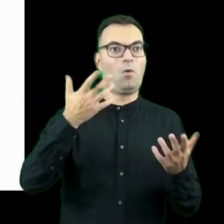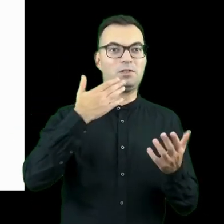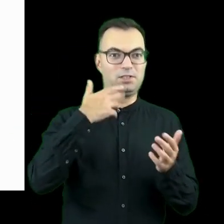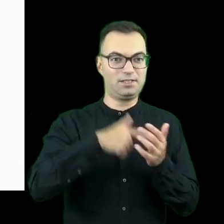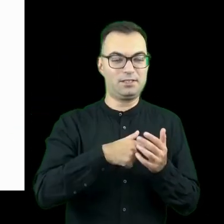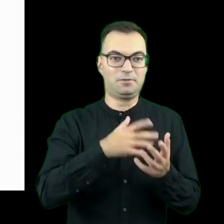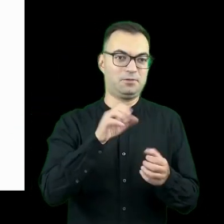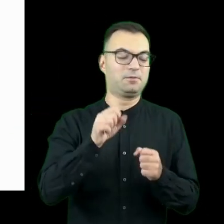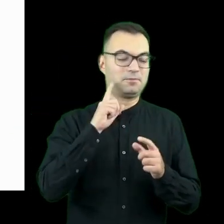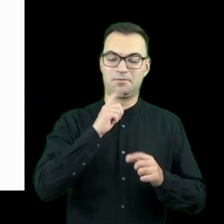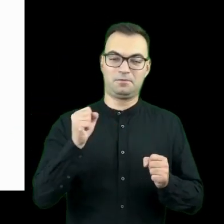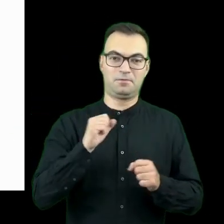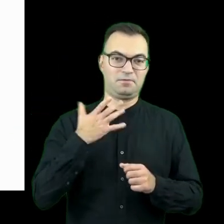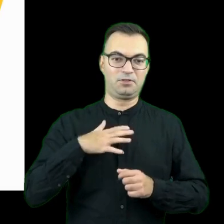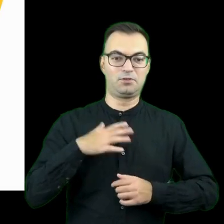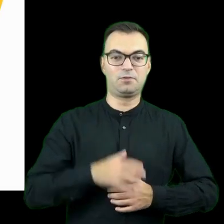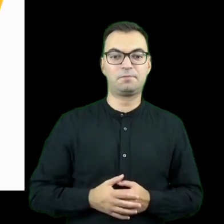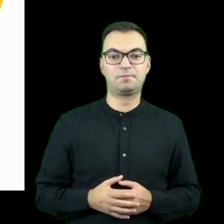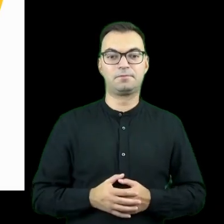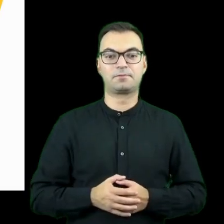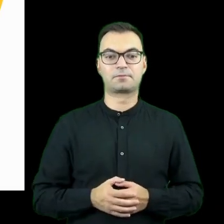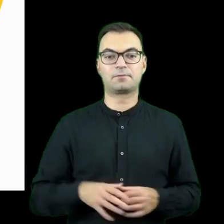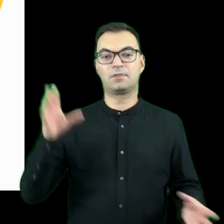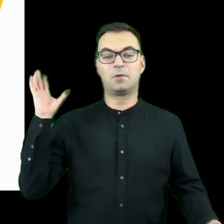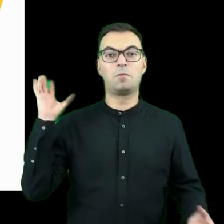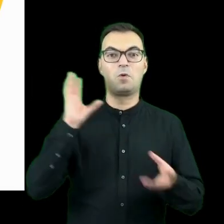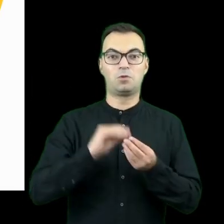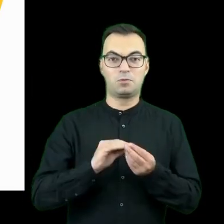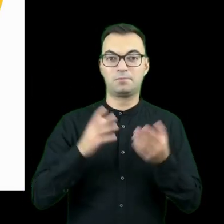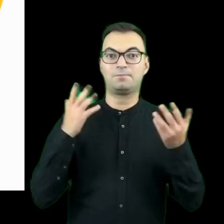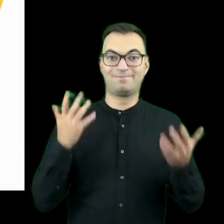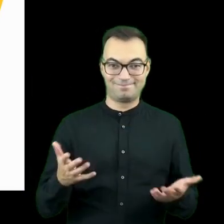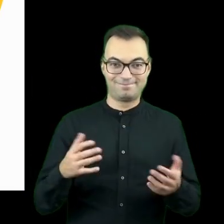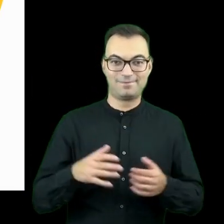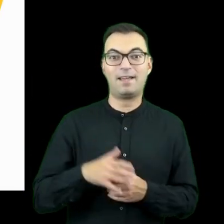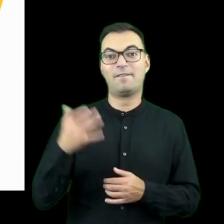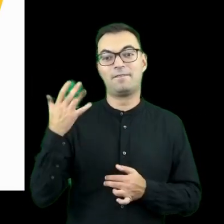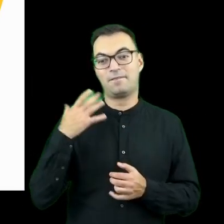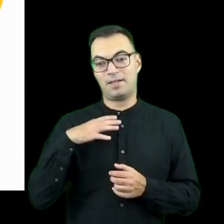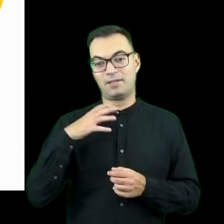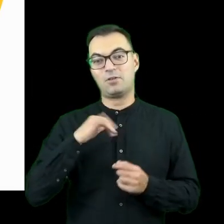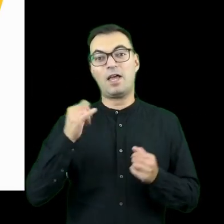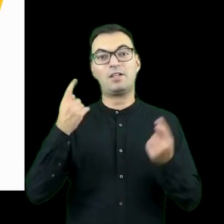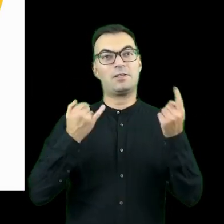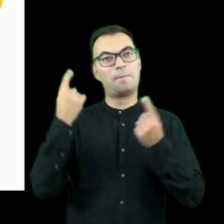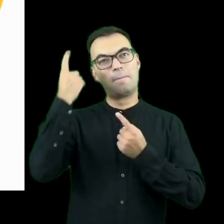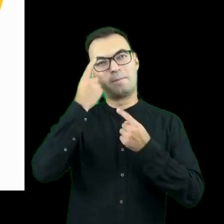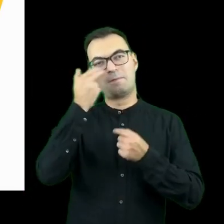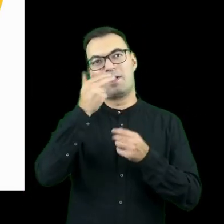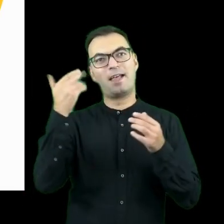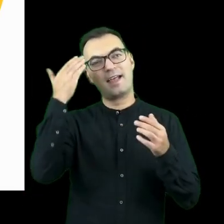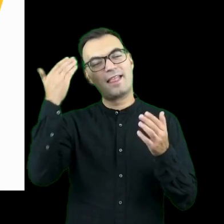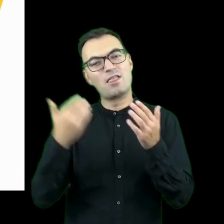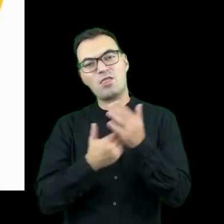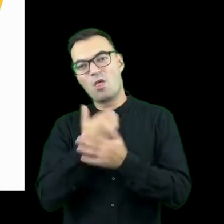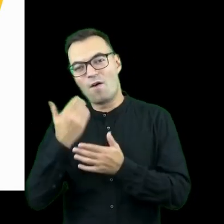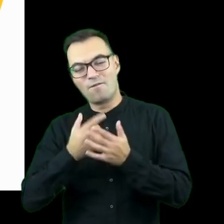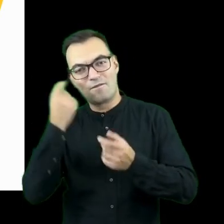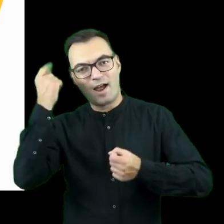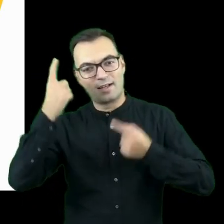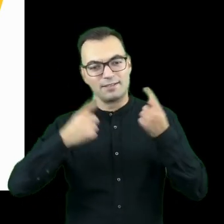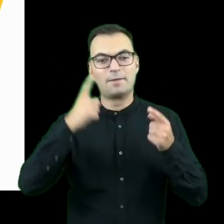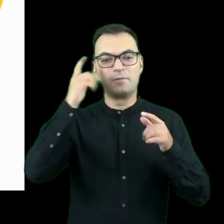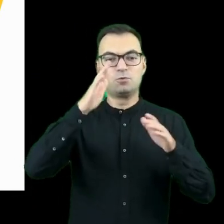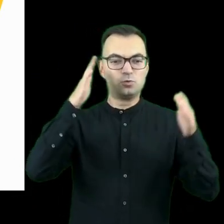przyjdzie Wam do głowy jest korzystne. Podsumowując, zachęcam Was do tego, żebyście myśląc o innowacjach i myśląc w ogóle o wprowadzeniu